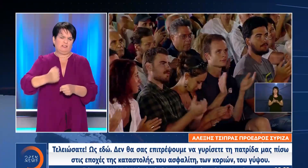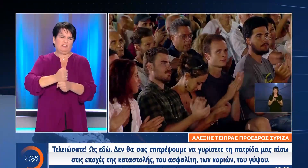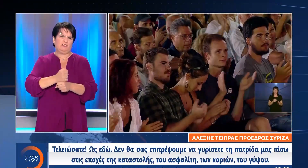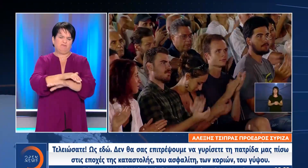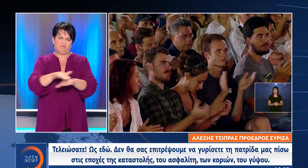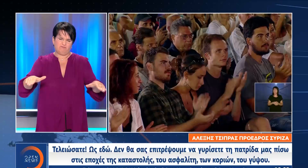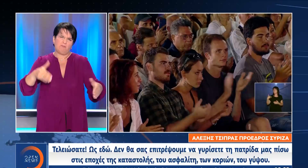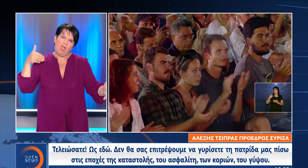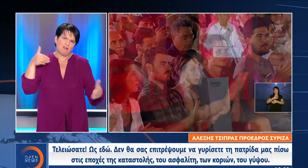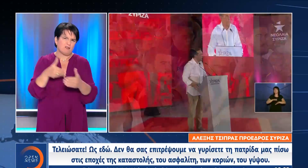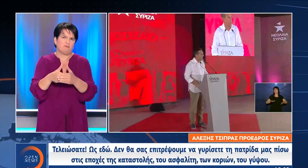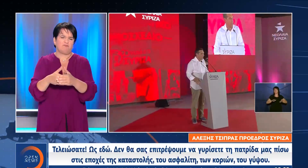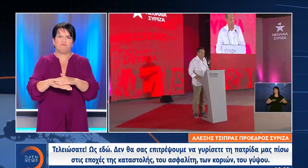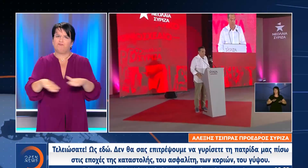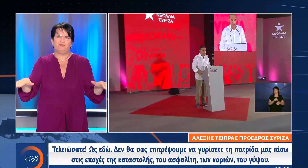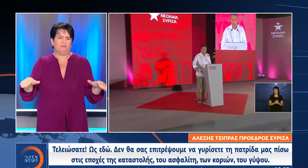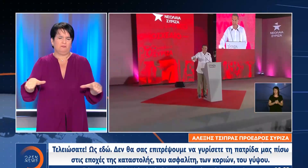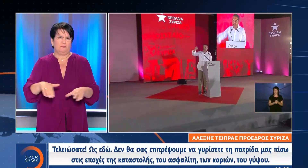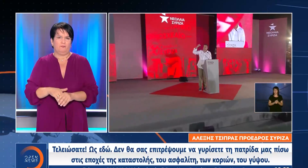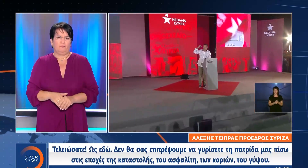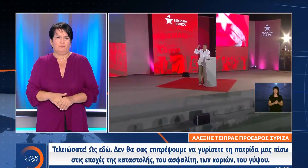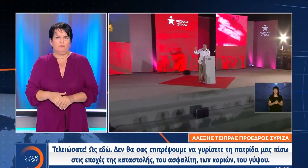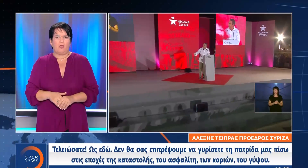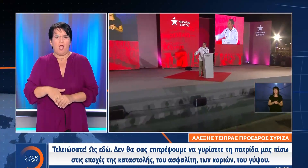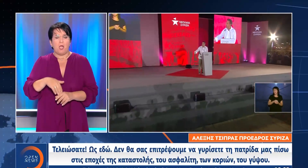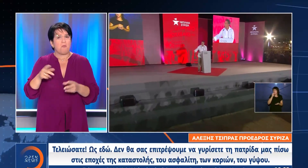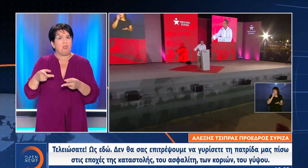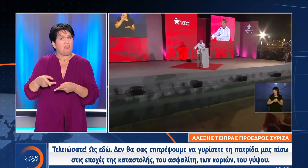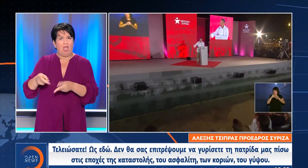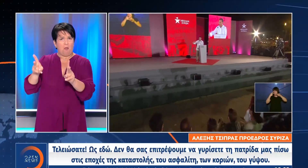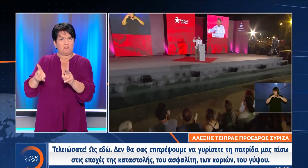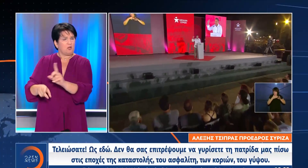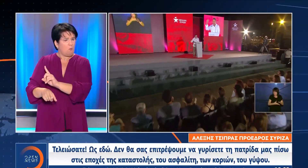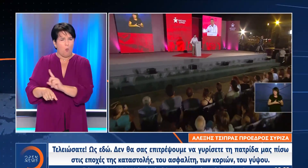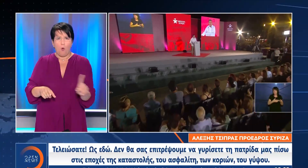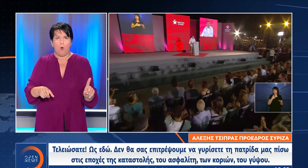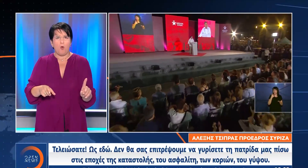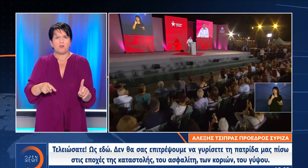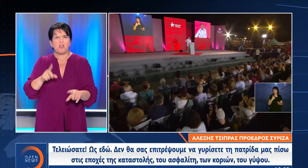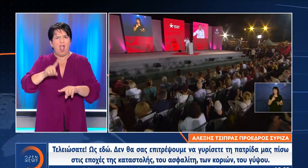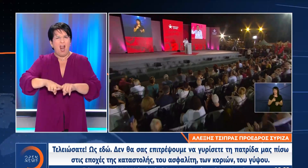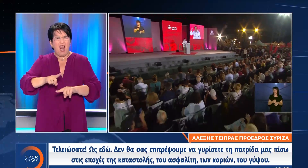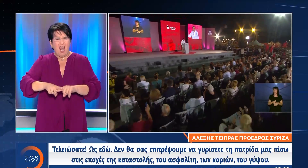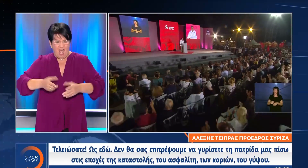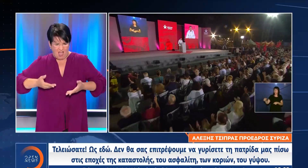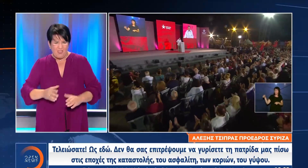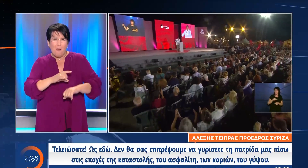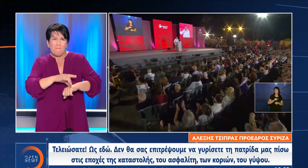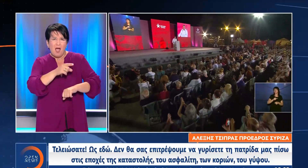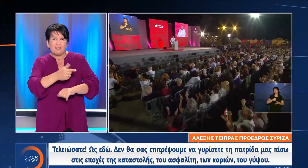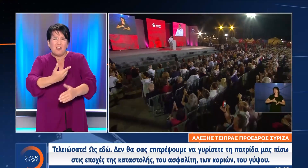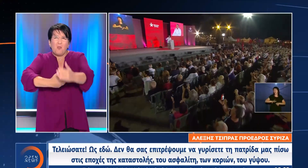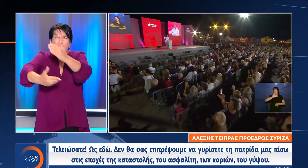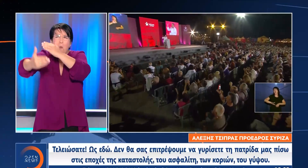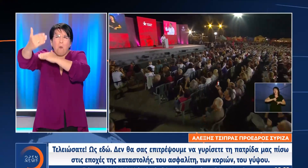Ως εδώ Δεν θα σας επιτρέψουμε Να γυρίσετε Την πατρίδα μας